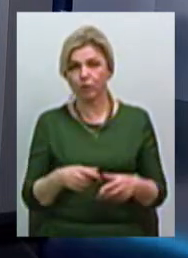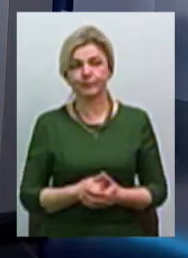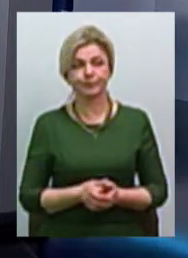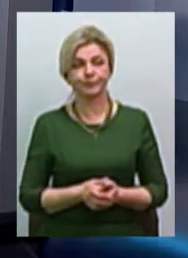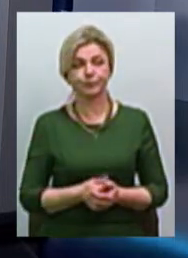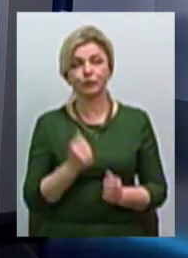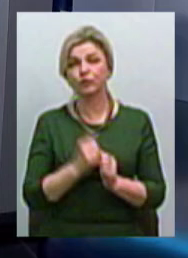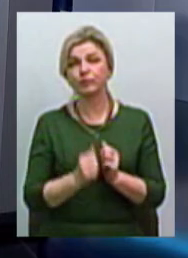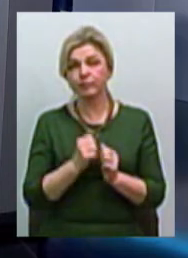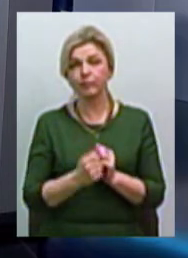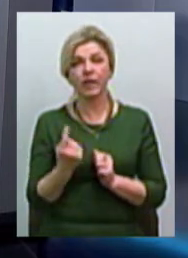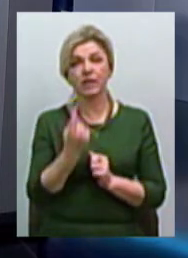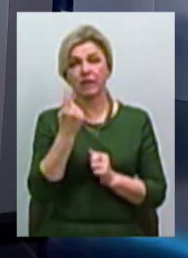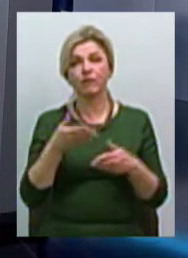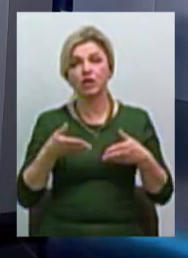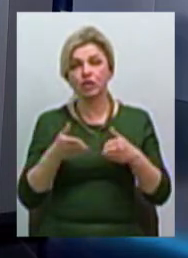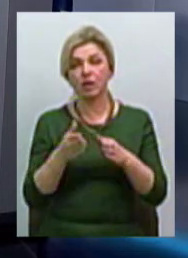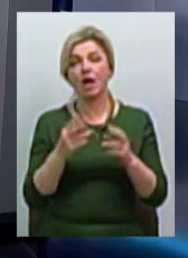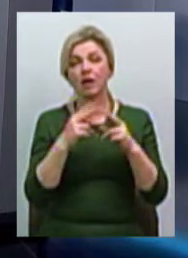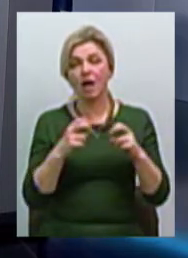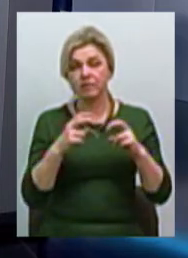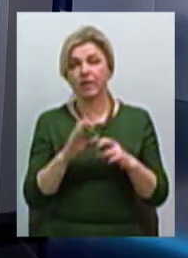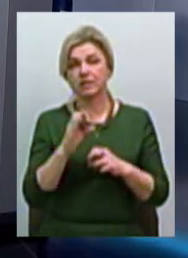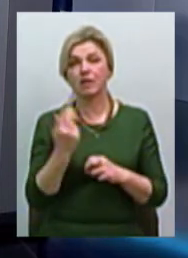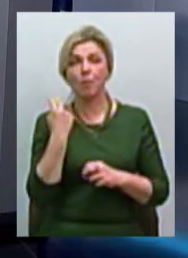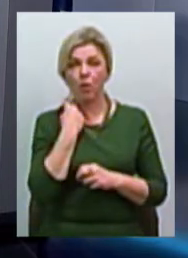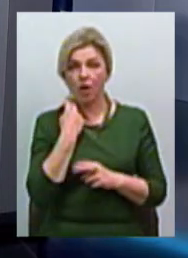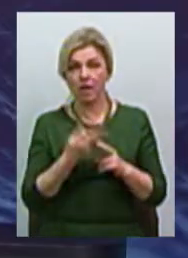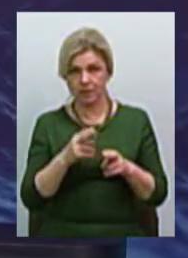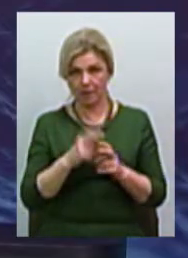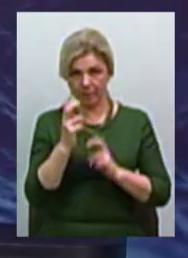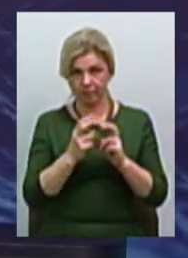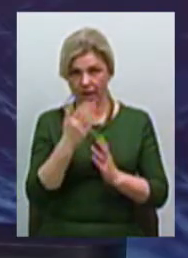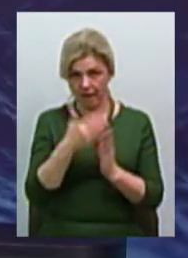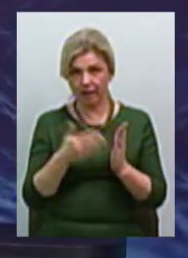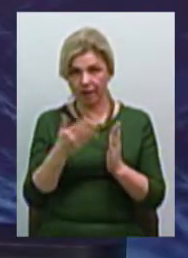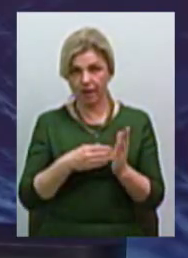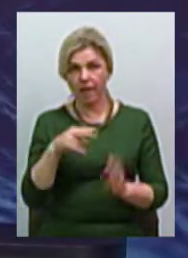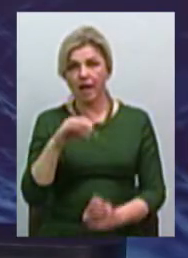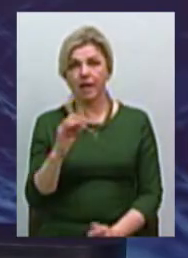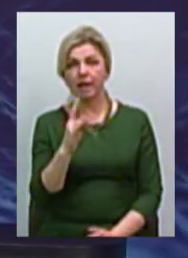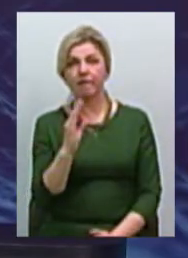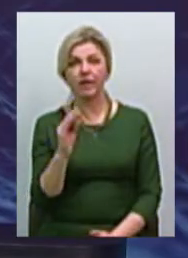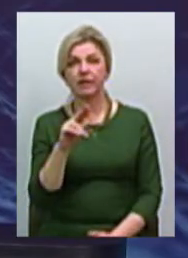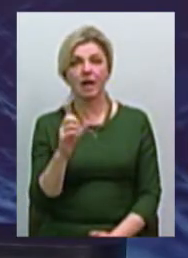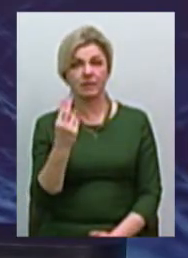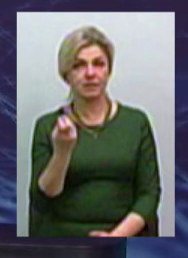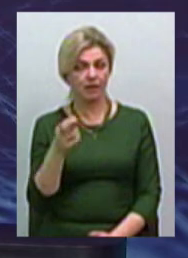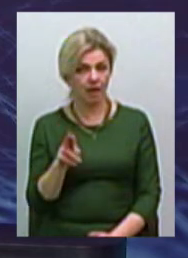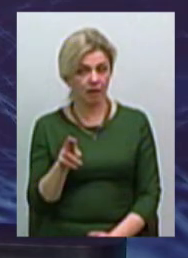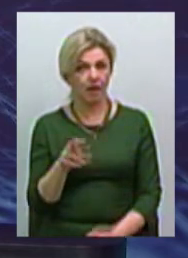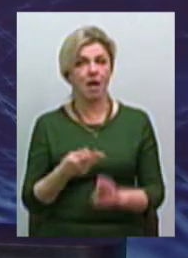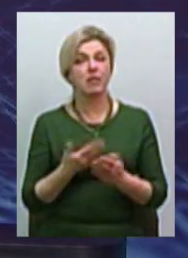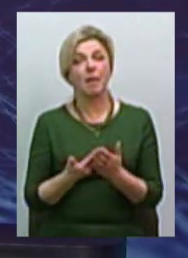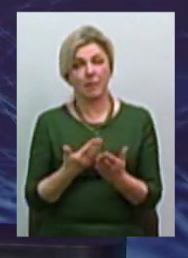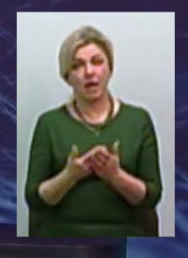то дуже часто єдиний шлях якось розібратися з його боргами – це ліквідація. Ну, може, навести приклад, це Миколаївський